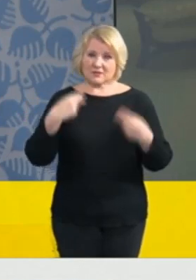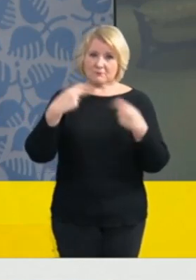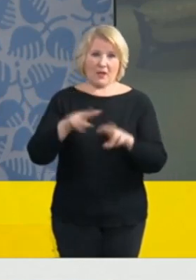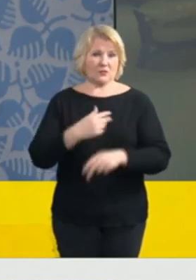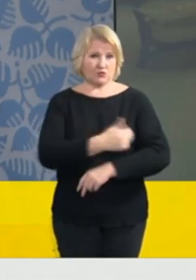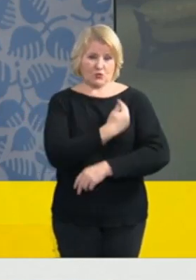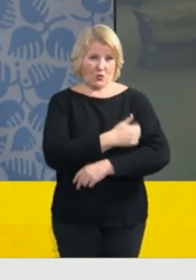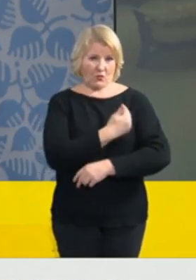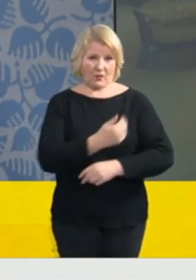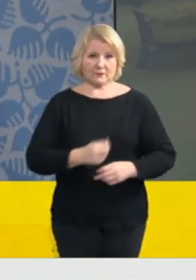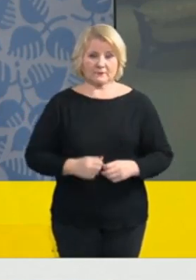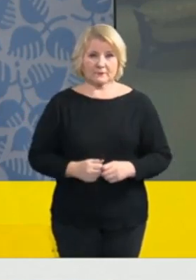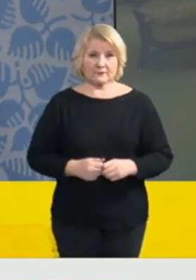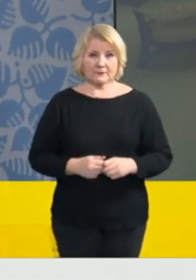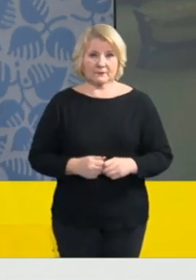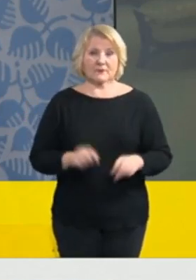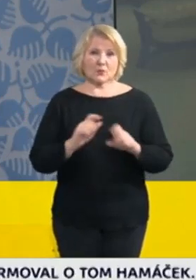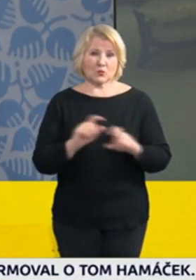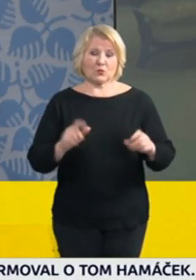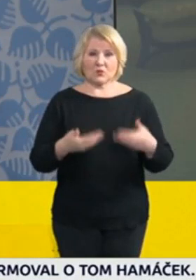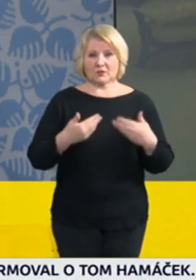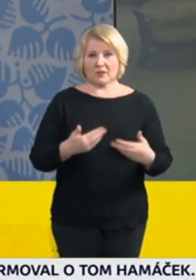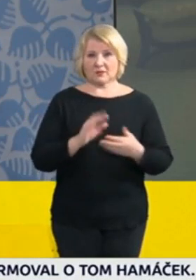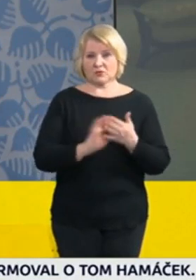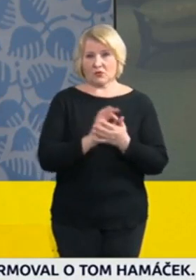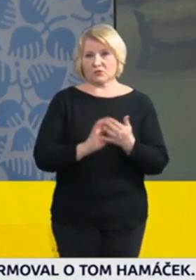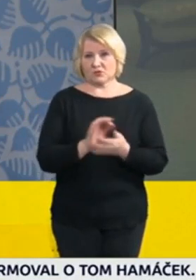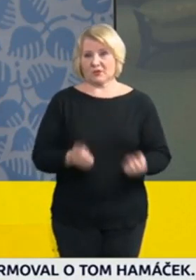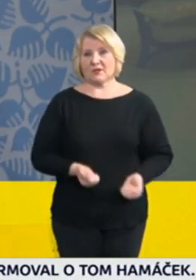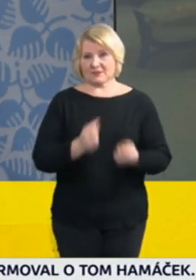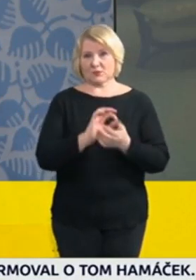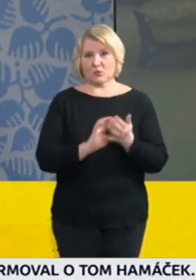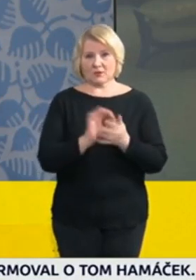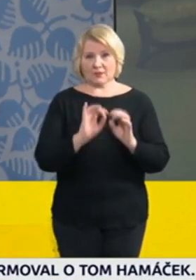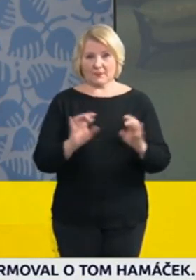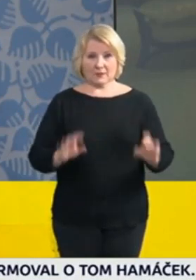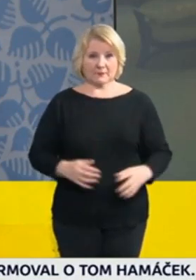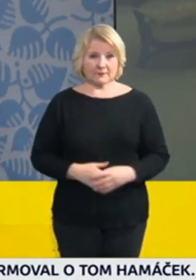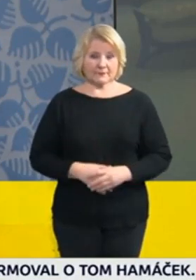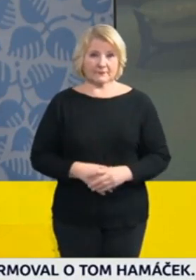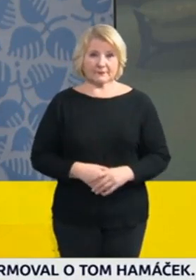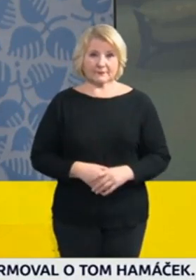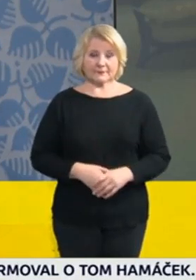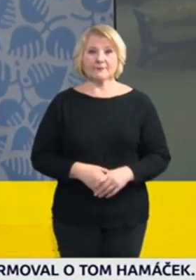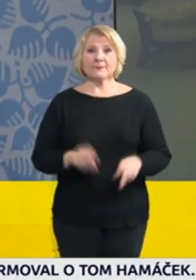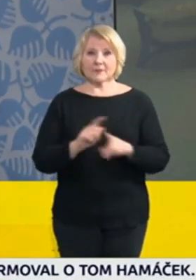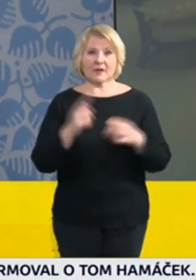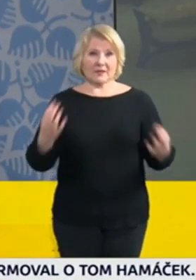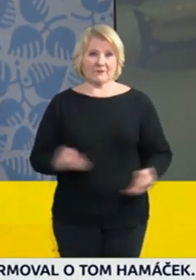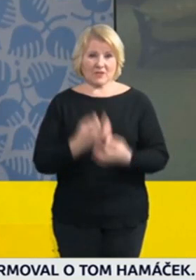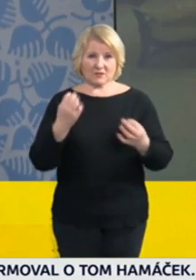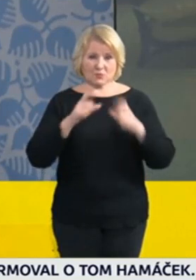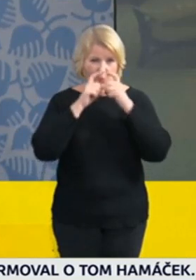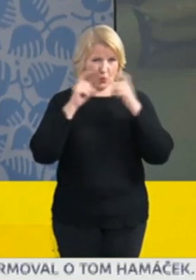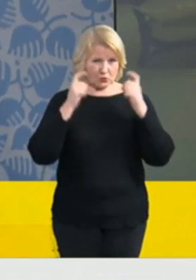současné složité epidemiologické situaci. Pokud se týká těch roušek, o kterých jsem